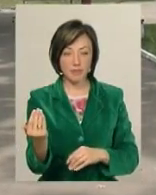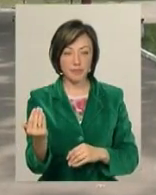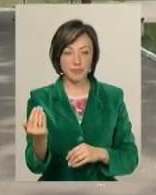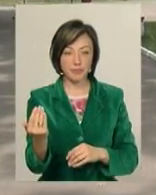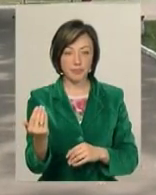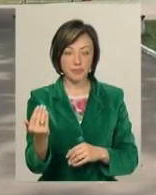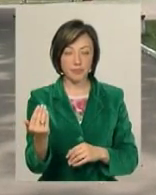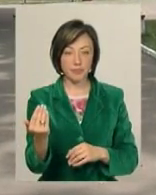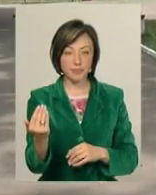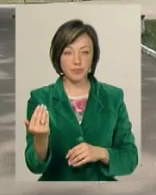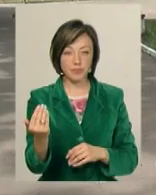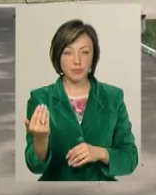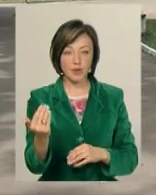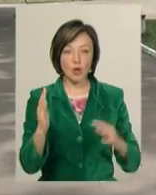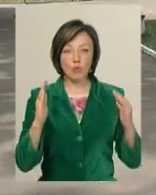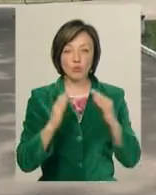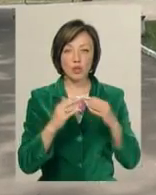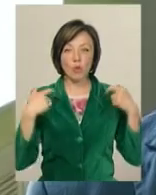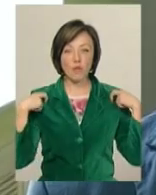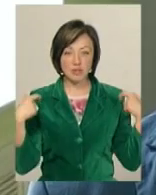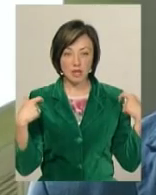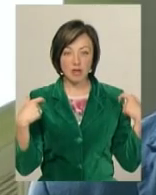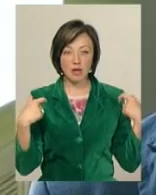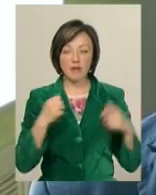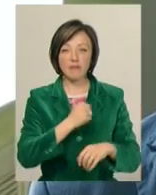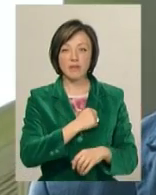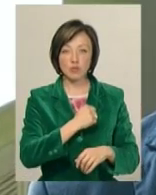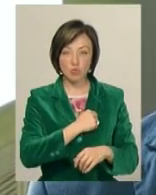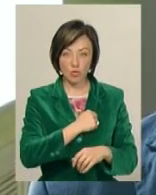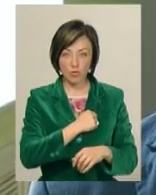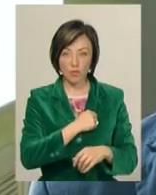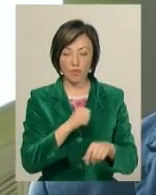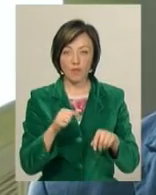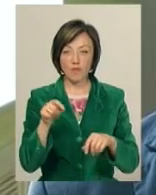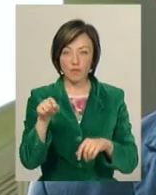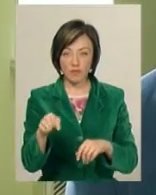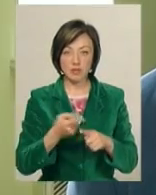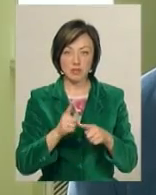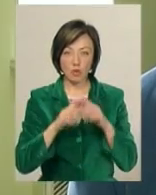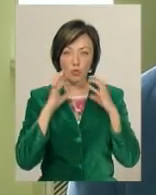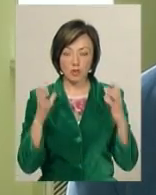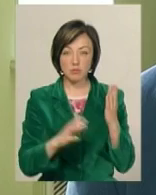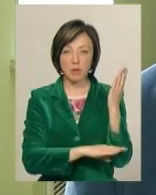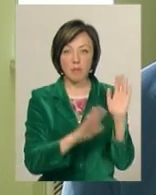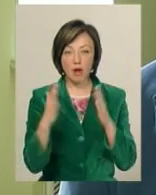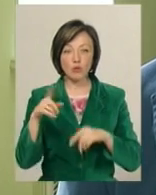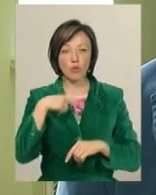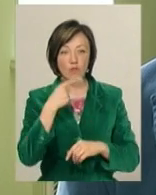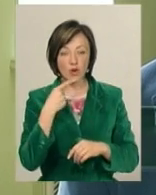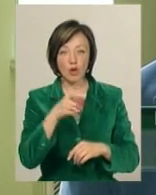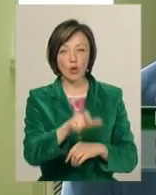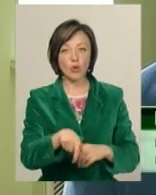будинку офіцерів. Військові є балансоутримувачами того парку. Про те, що говорять